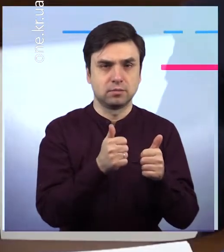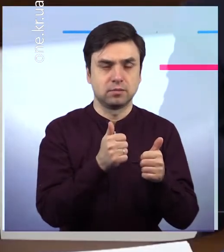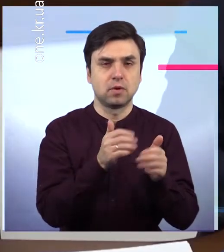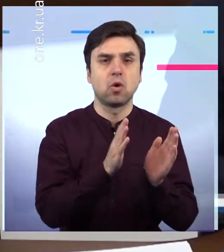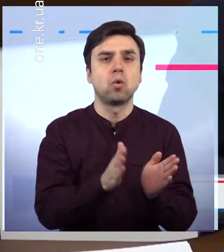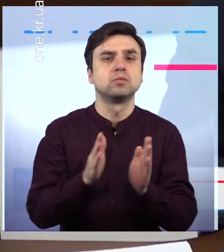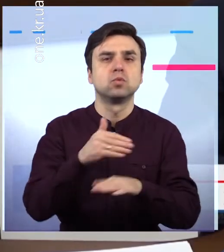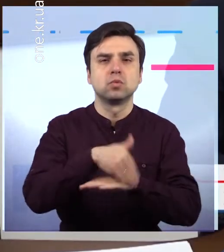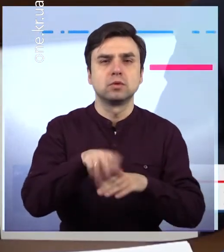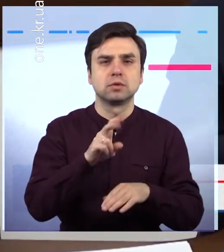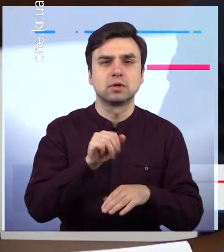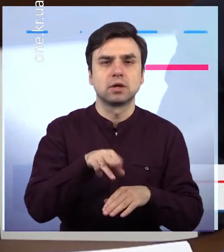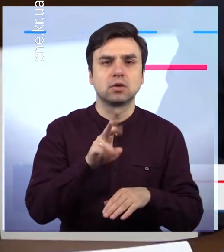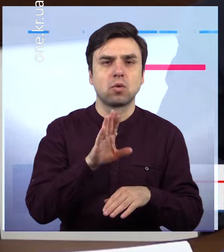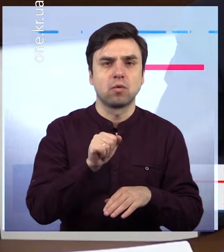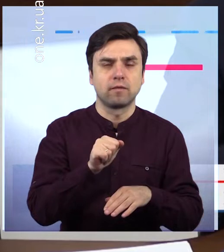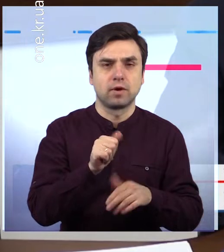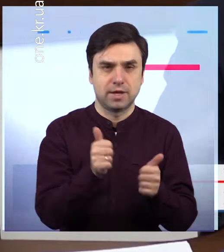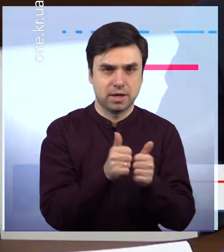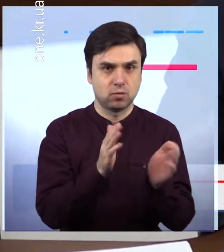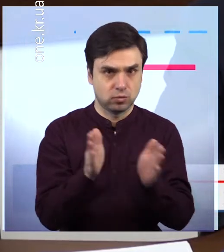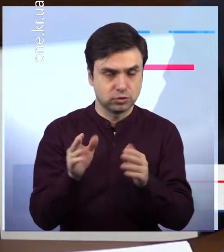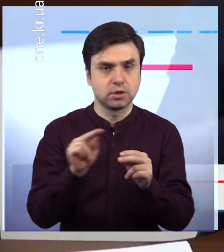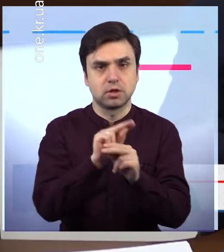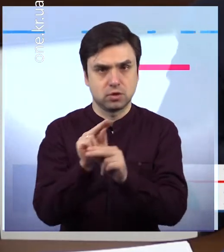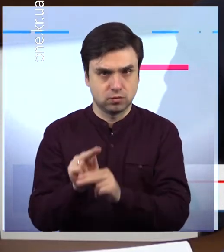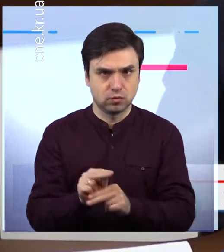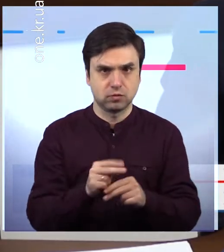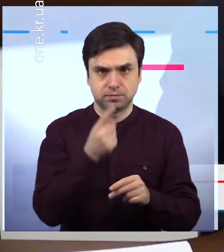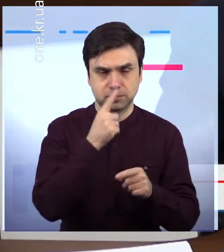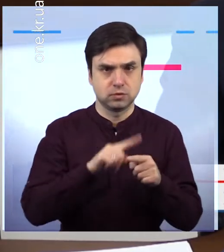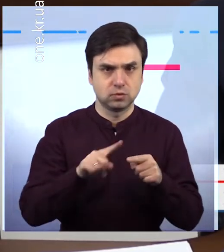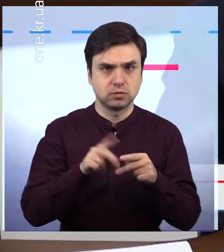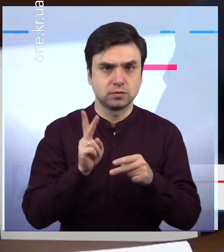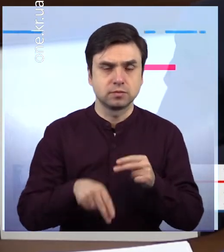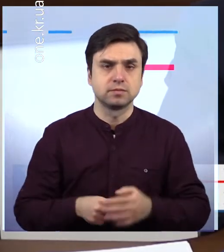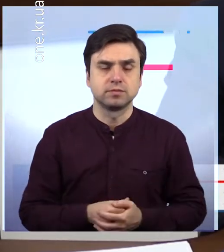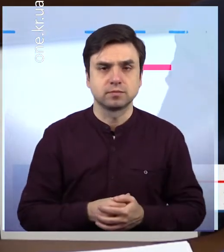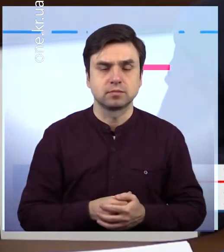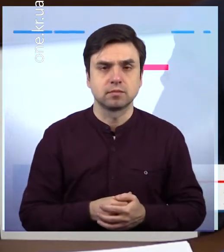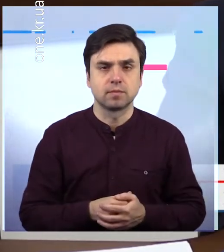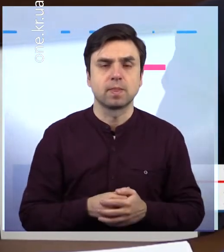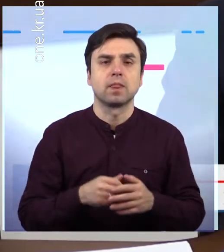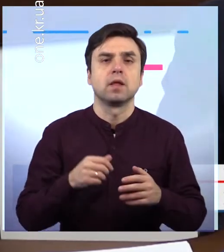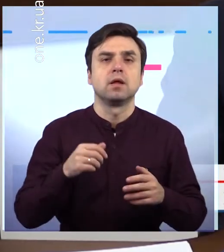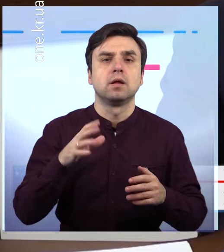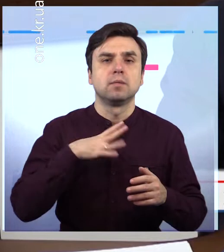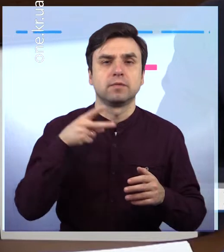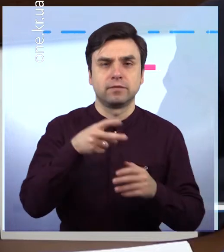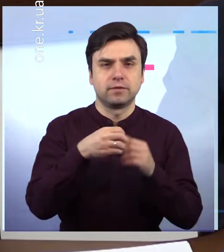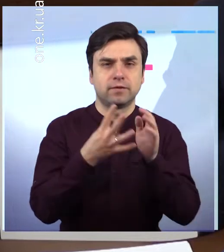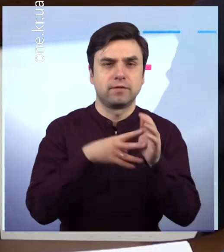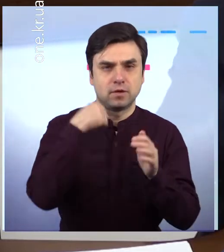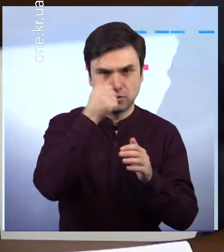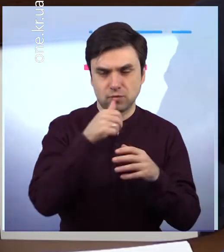Перший меморандум про наші взаимодії був підписаний з Українським фондом соціальних інвестицій ще 2019 році.